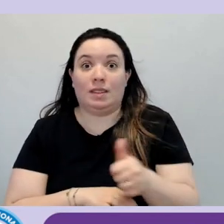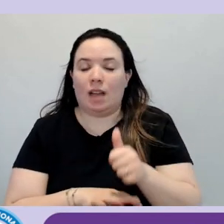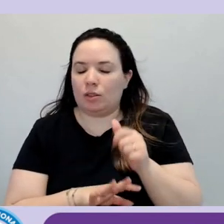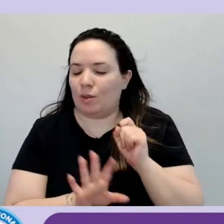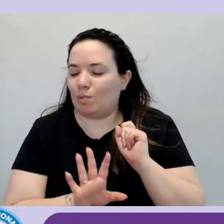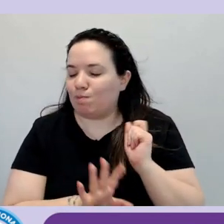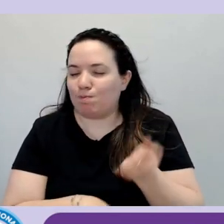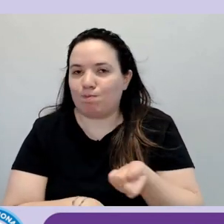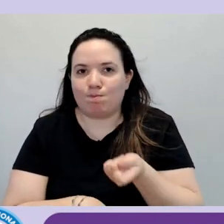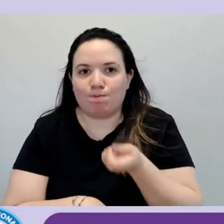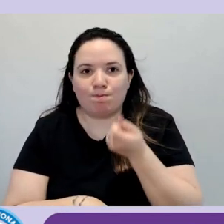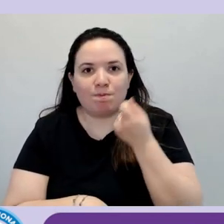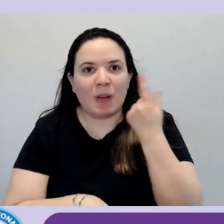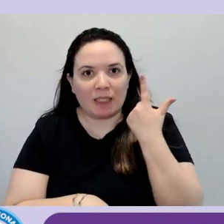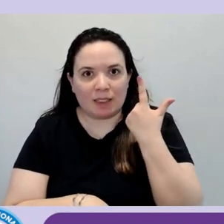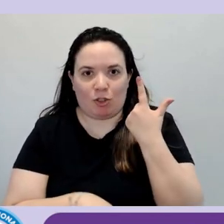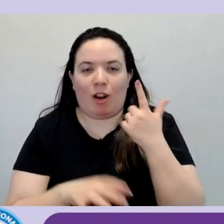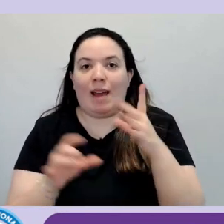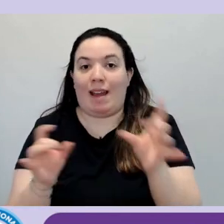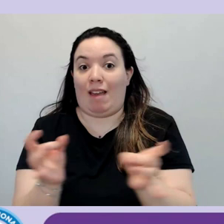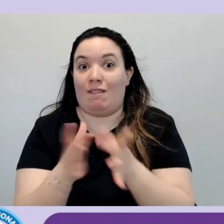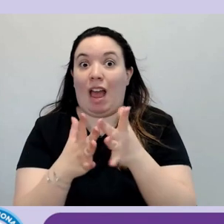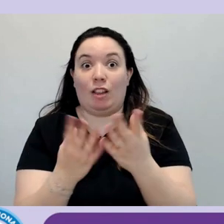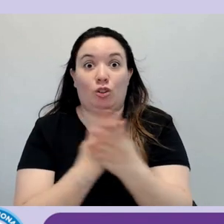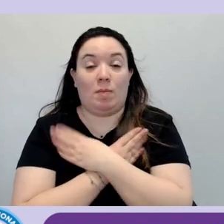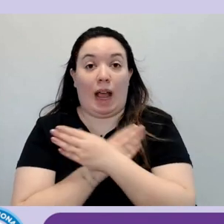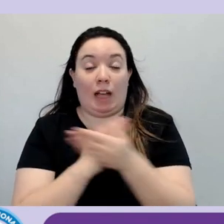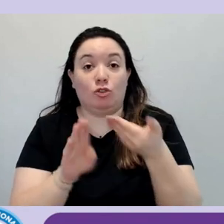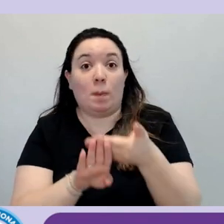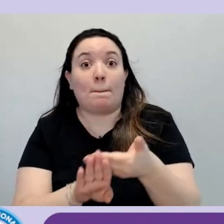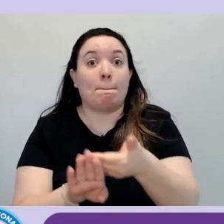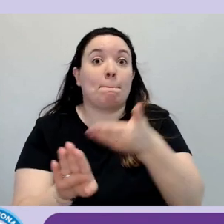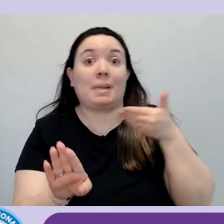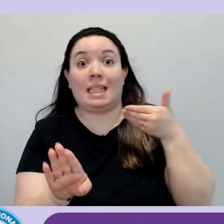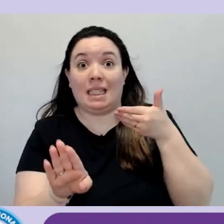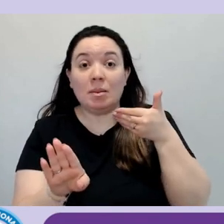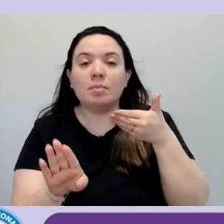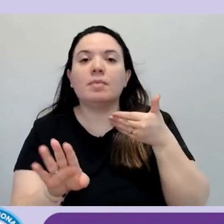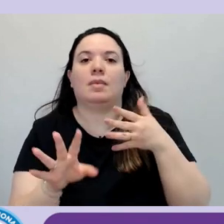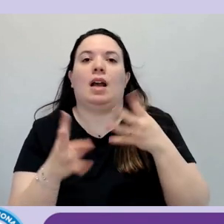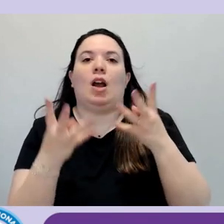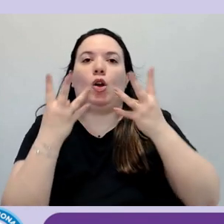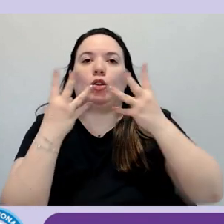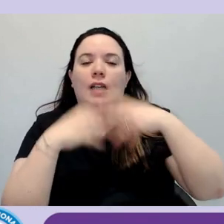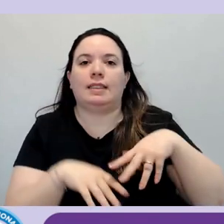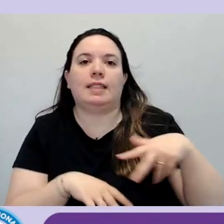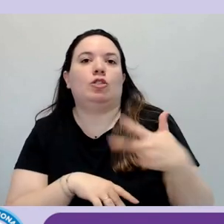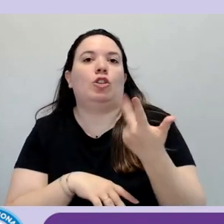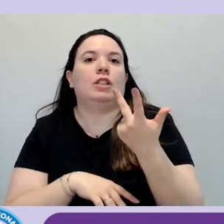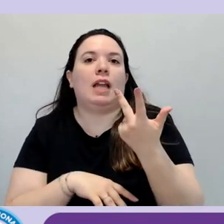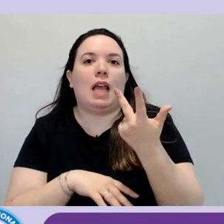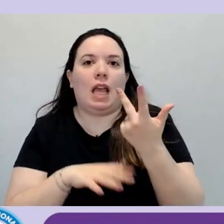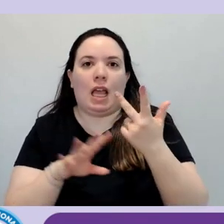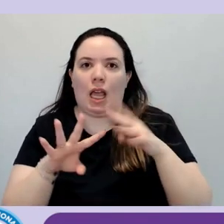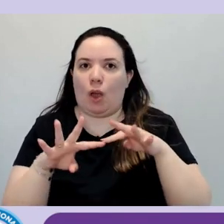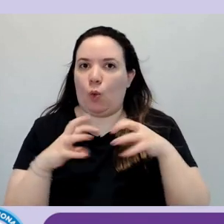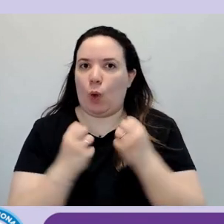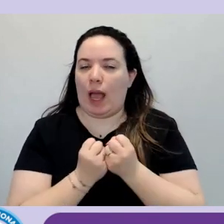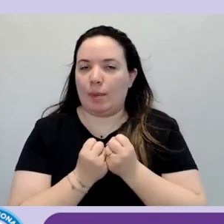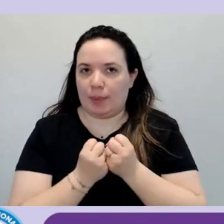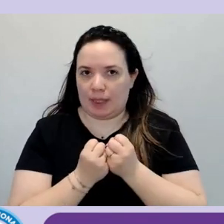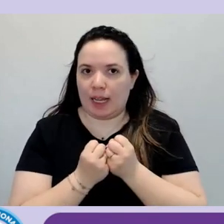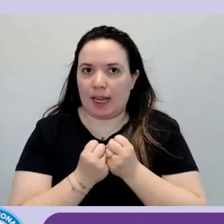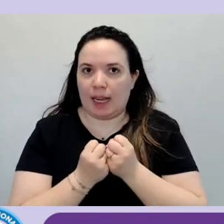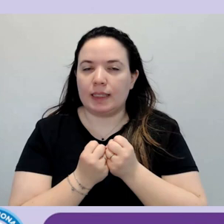pre-evento abbiamo eh organizzato dei webinar in particolare tre eh sono stati